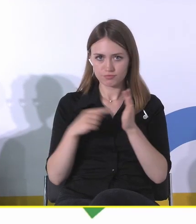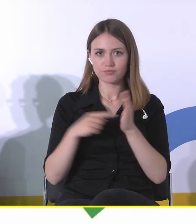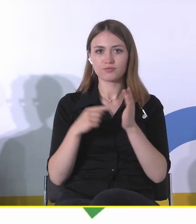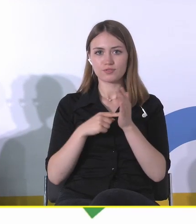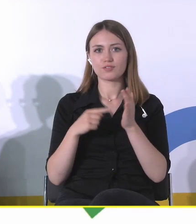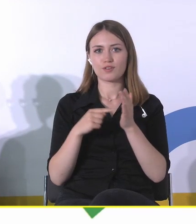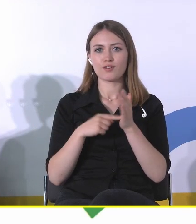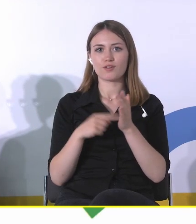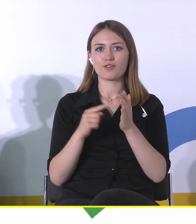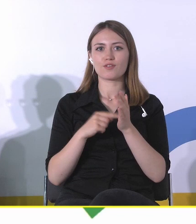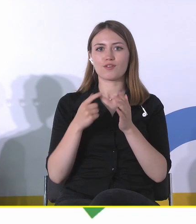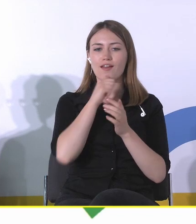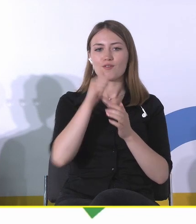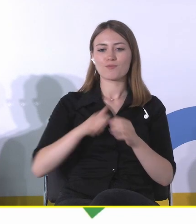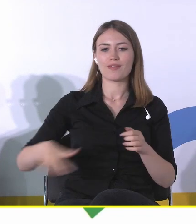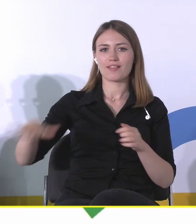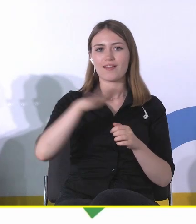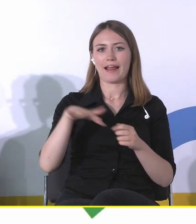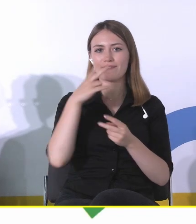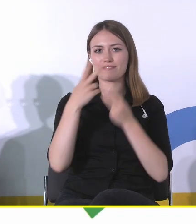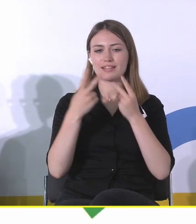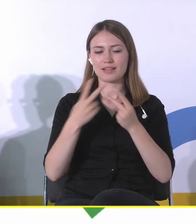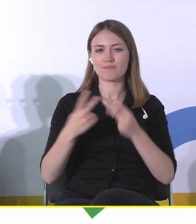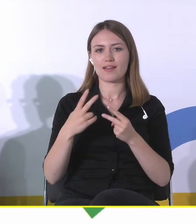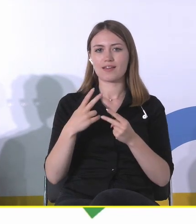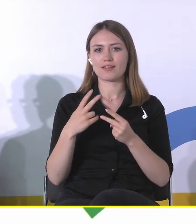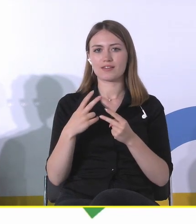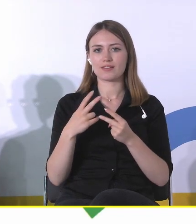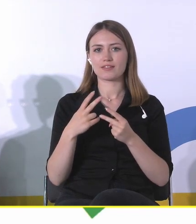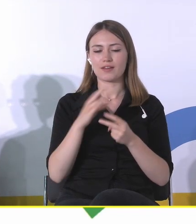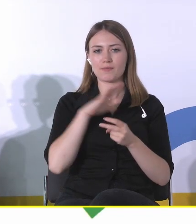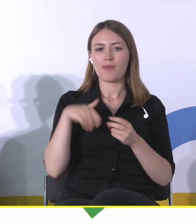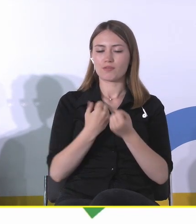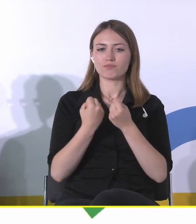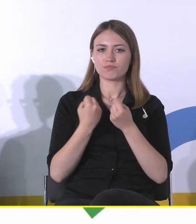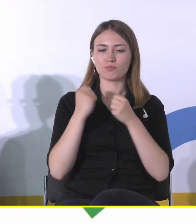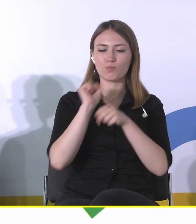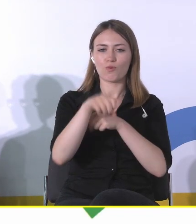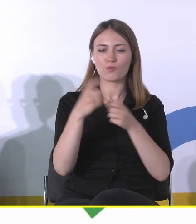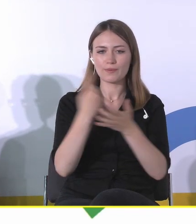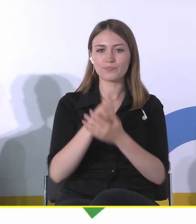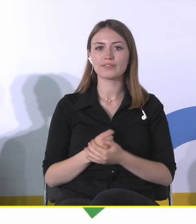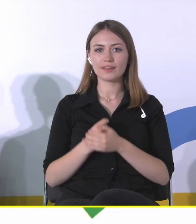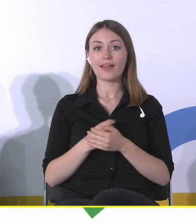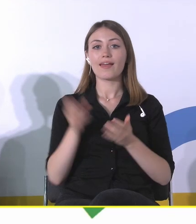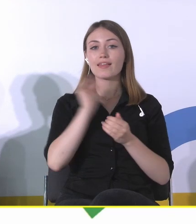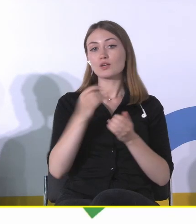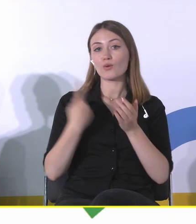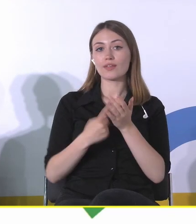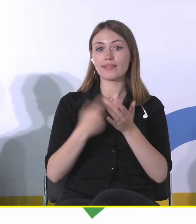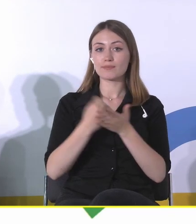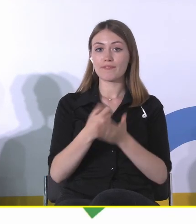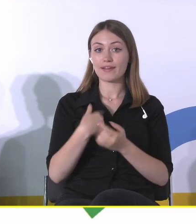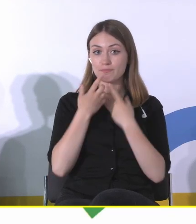w kontekście europejskim wyraźnie widzimy, by sobie z tym poradzić. I jeszcze może ostatnią rzecz, jaką chciałam powiedzieć, to też jest